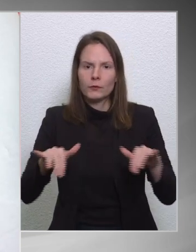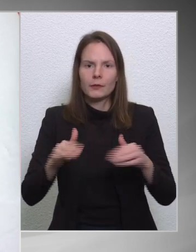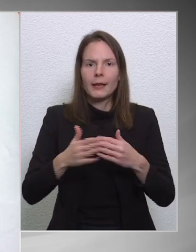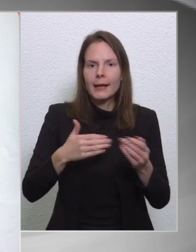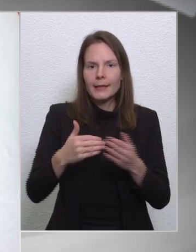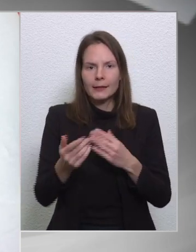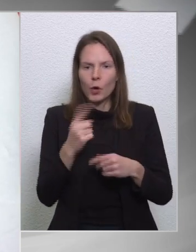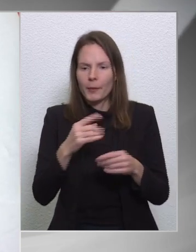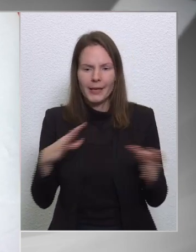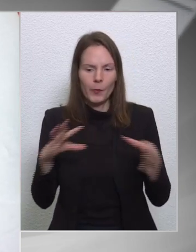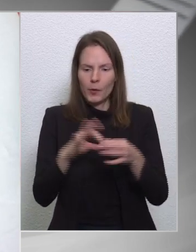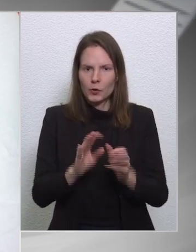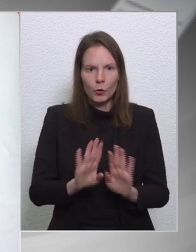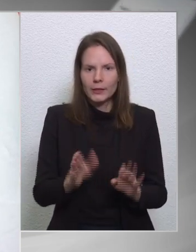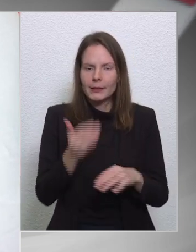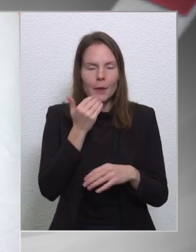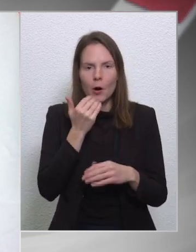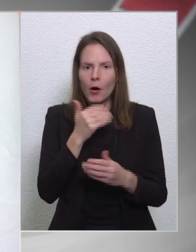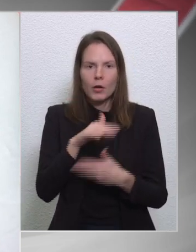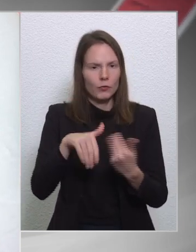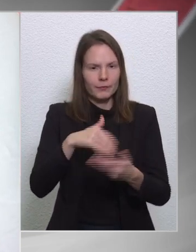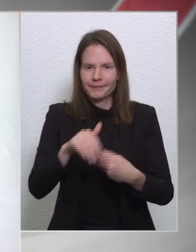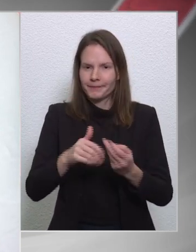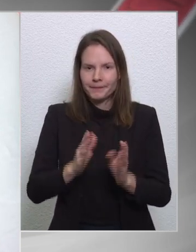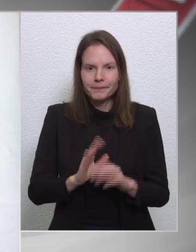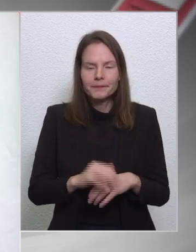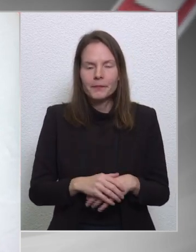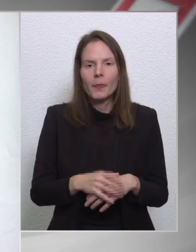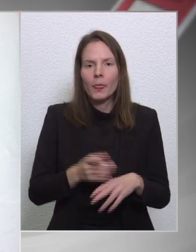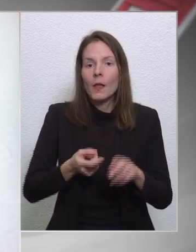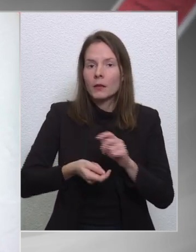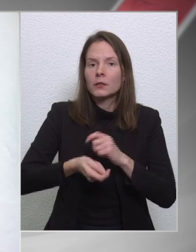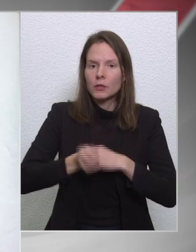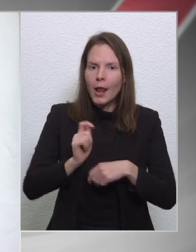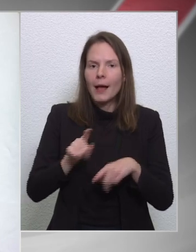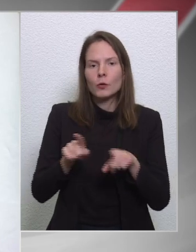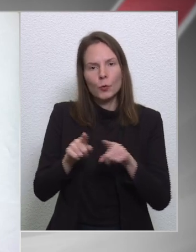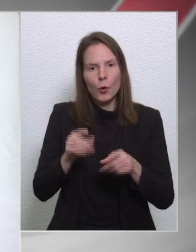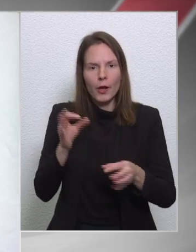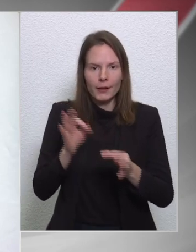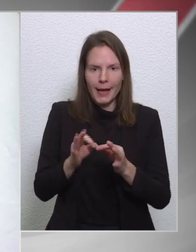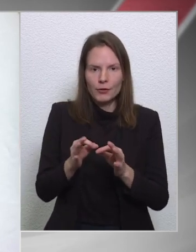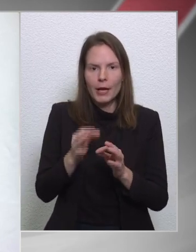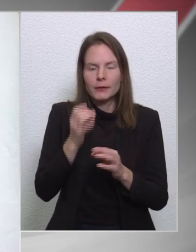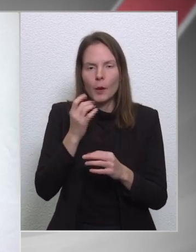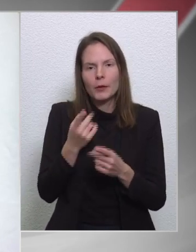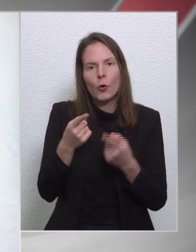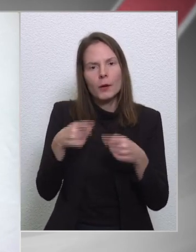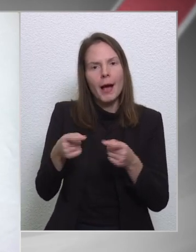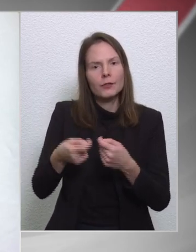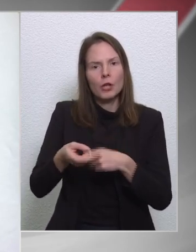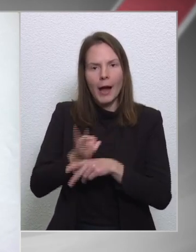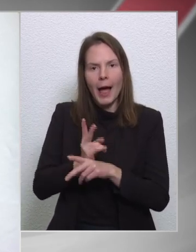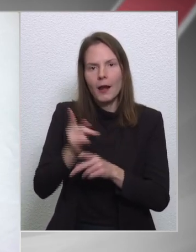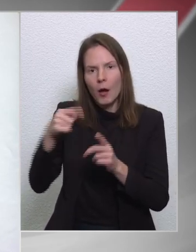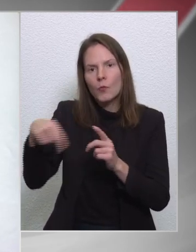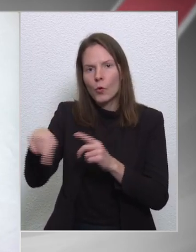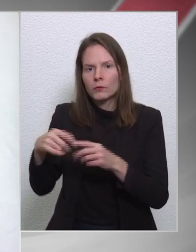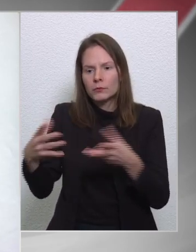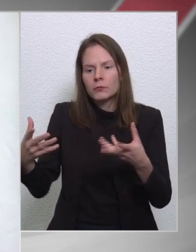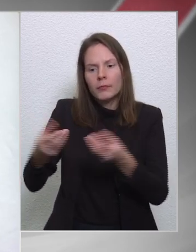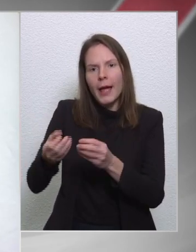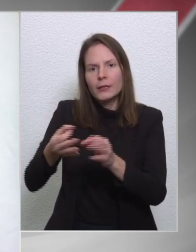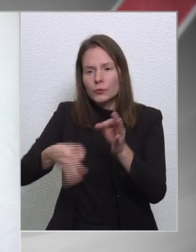történeteket, és nem is akartuk összekötni. Találkoztunk olyan esettel, amikor más tagállamok csomagban kezelnek